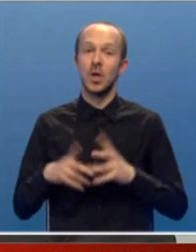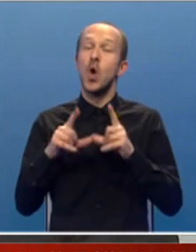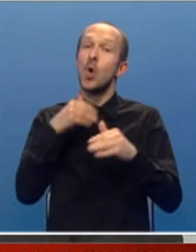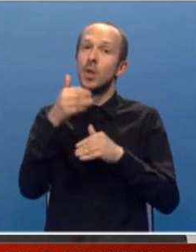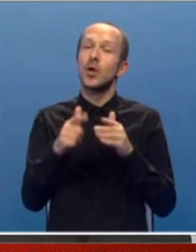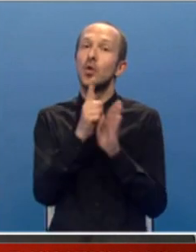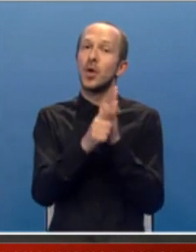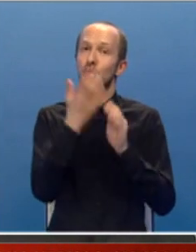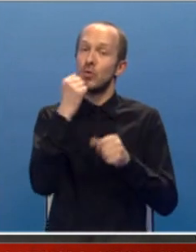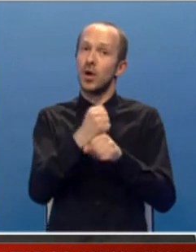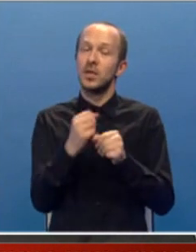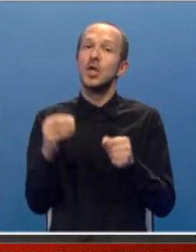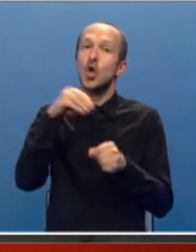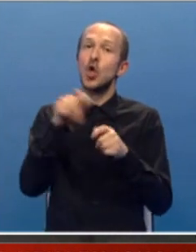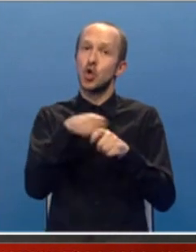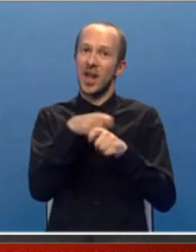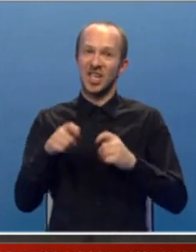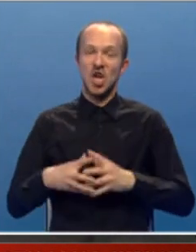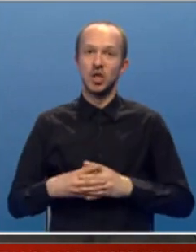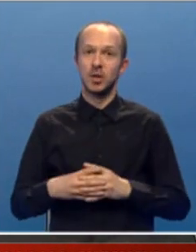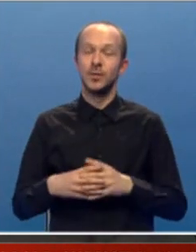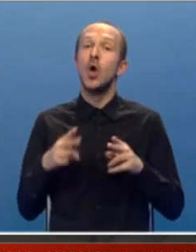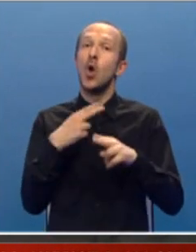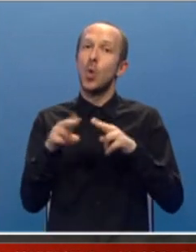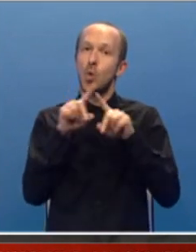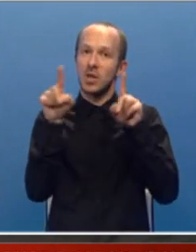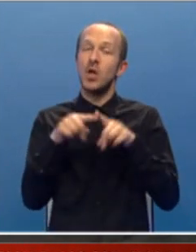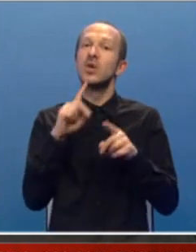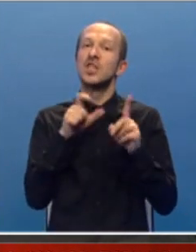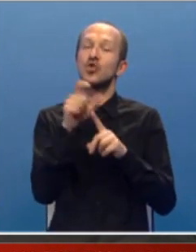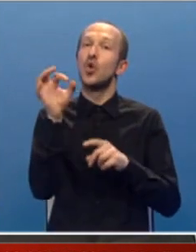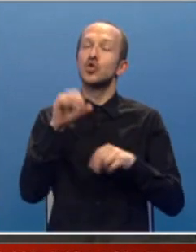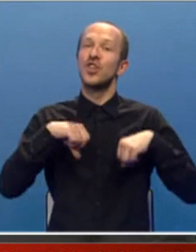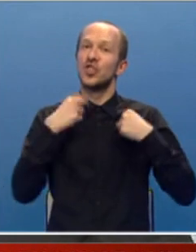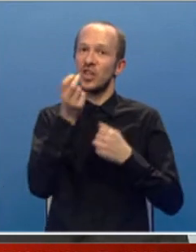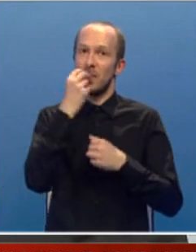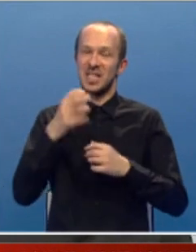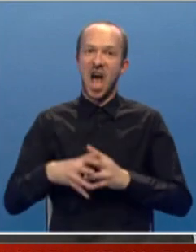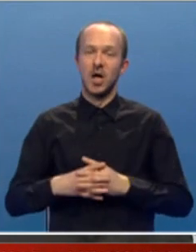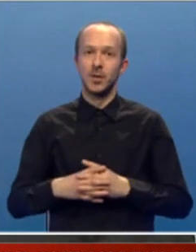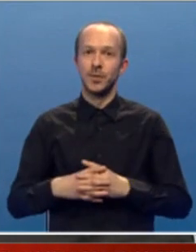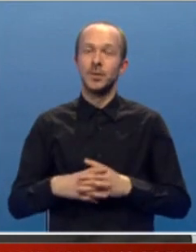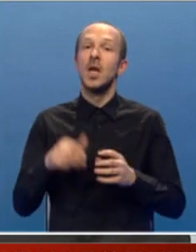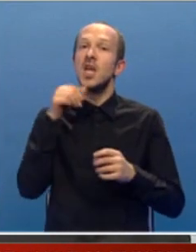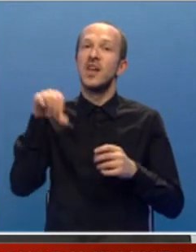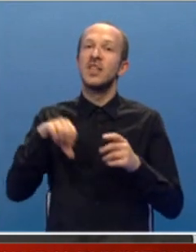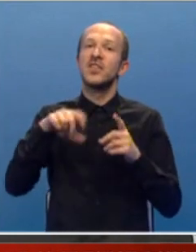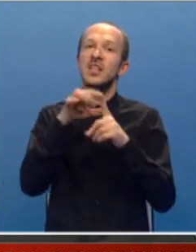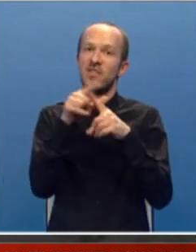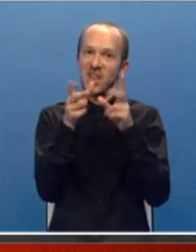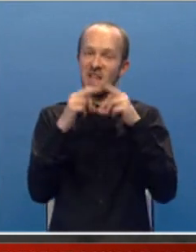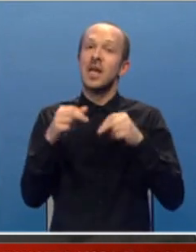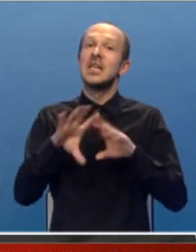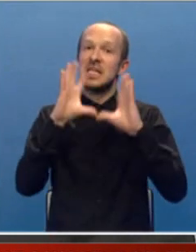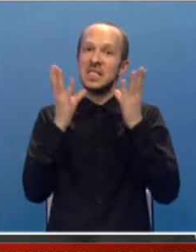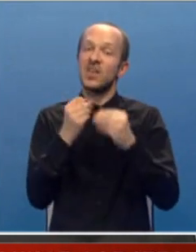narednom periodu ćemo raditi na doradi uredbi koje se tiču osnovnih životnih namirnica i nafte i naftnih derivata.